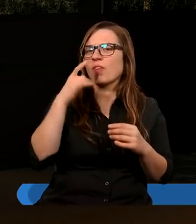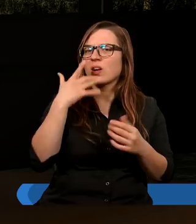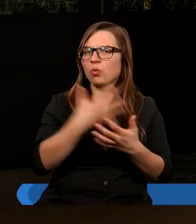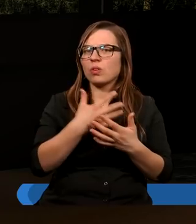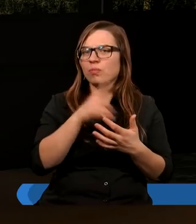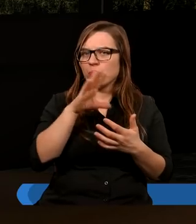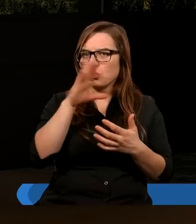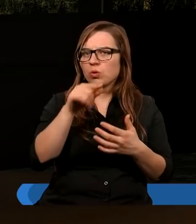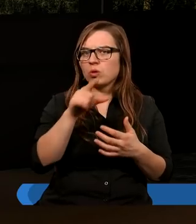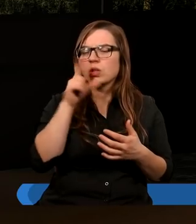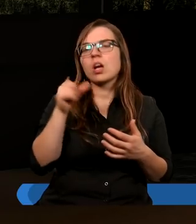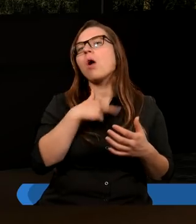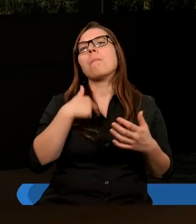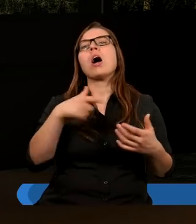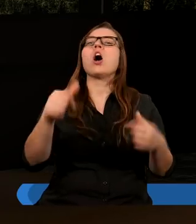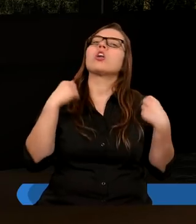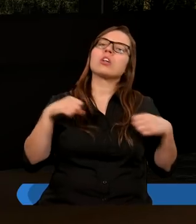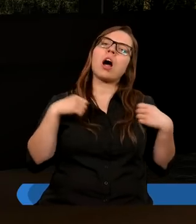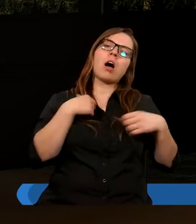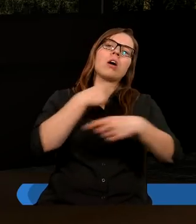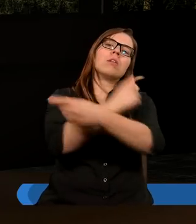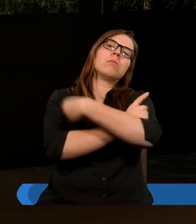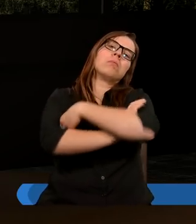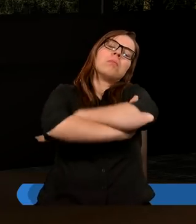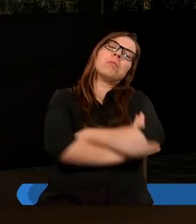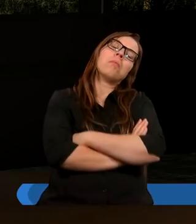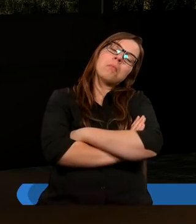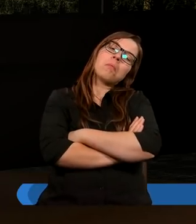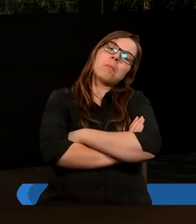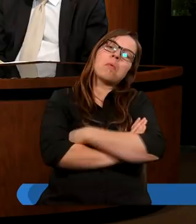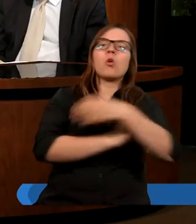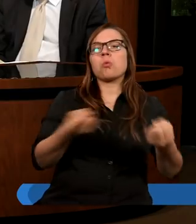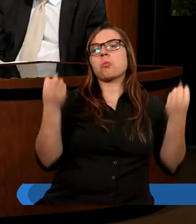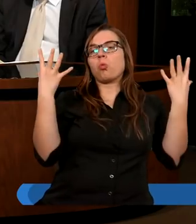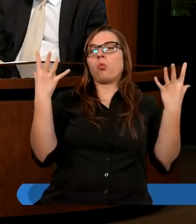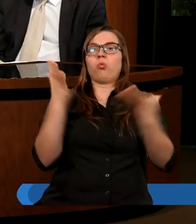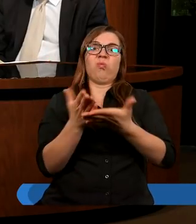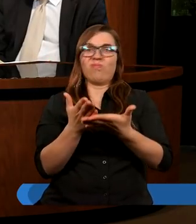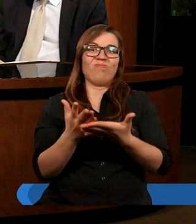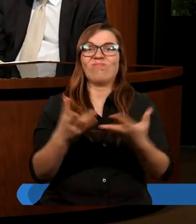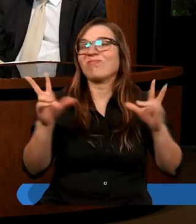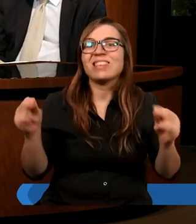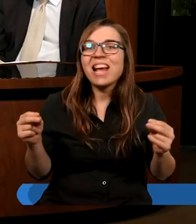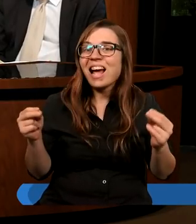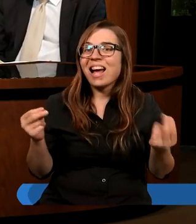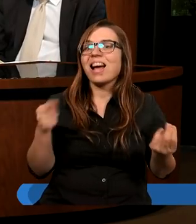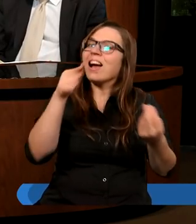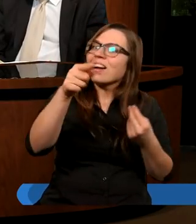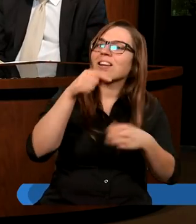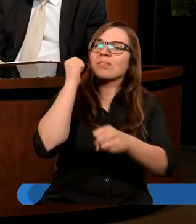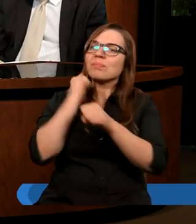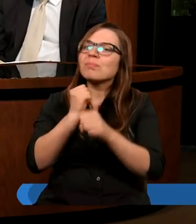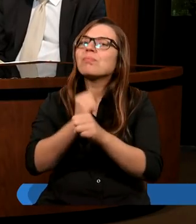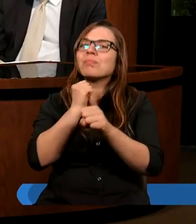cud, na widzenie, na sen. Czasem dobra rada, dobre słowo drugiego